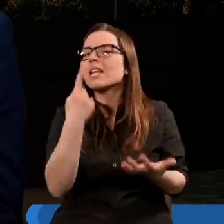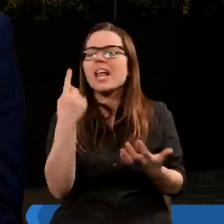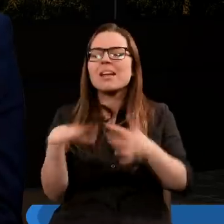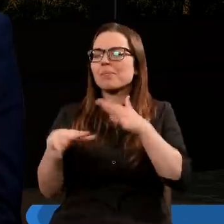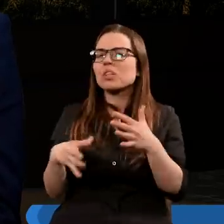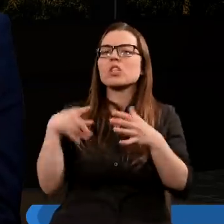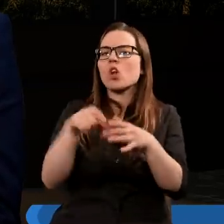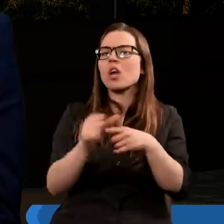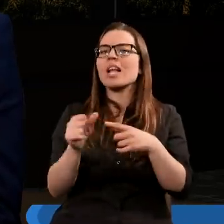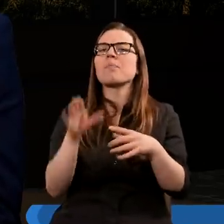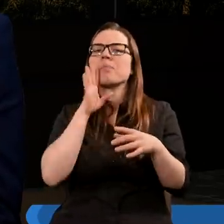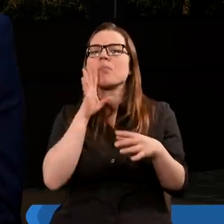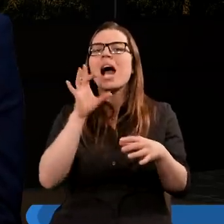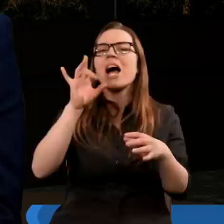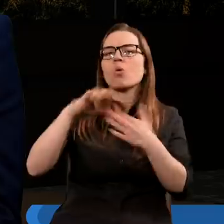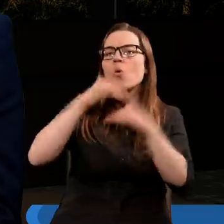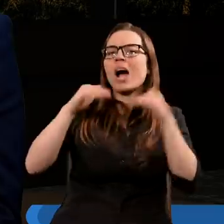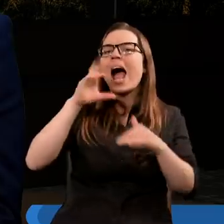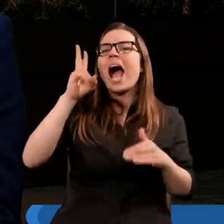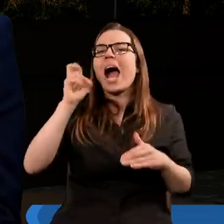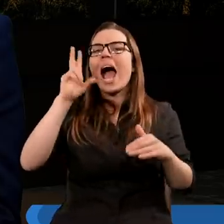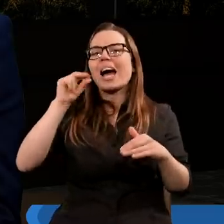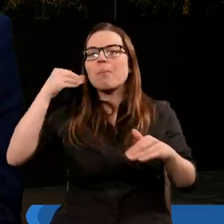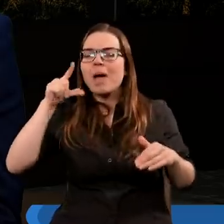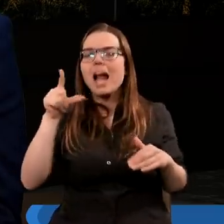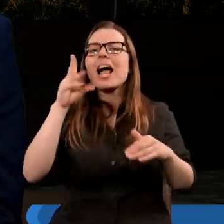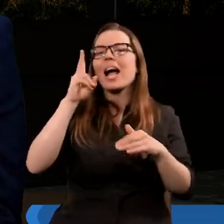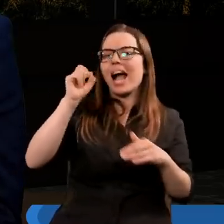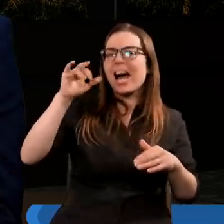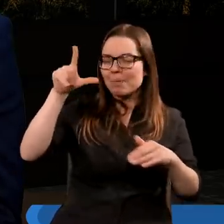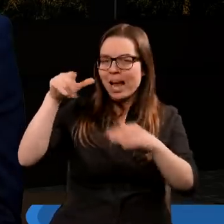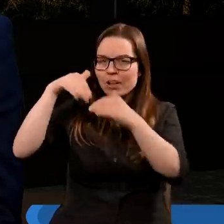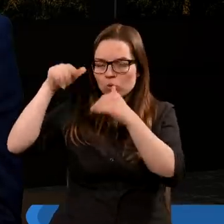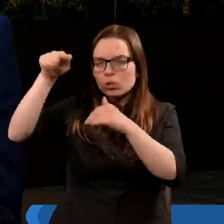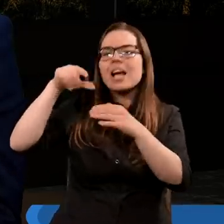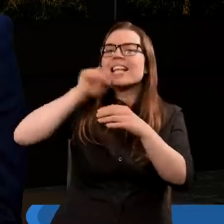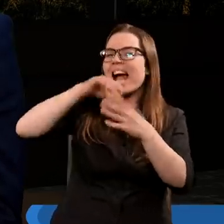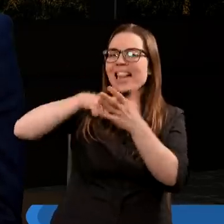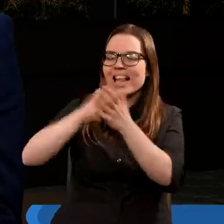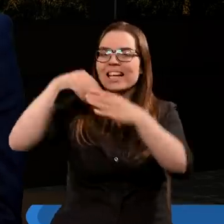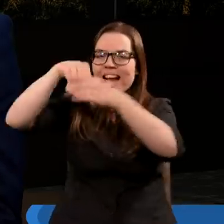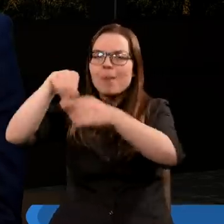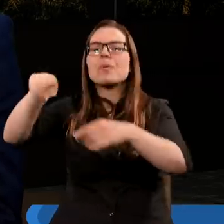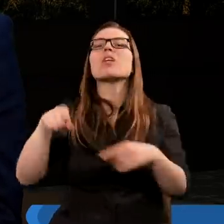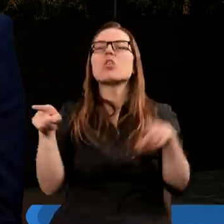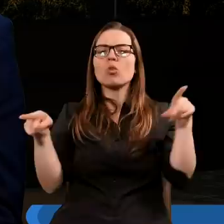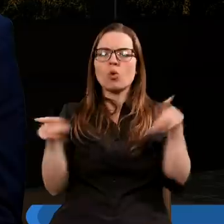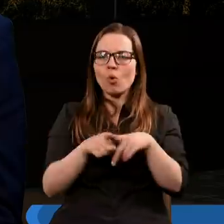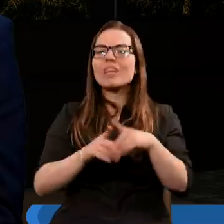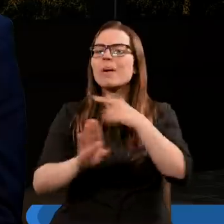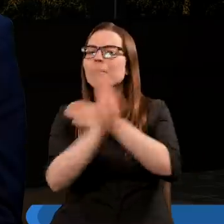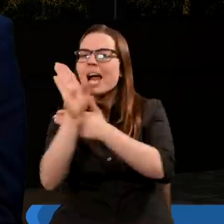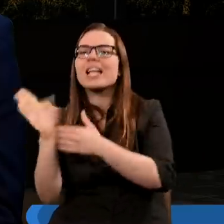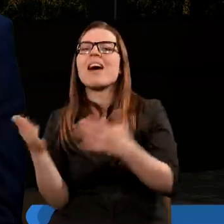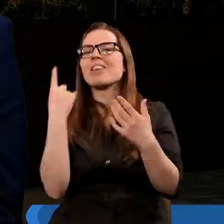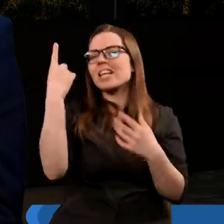pasuje, to są pobliża góry Karmel, tak? A góra Karmel, jeśli chodzi o Stary Testament, ona również przedstawia